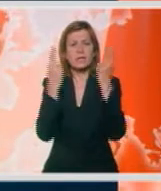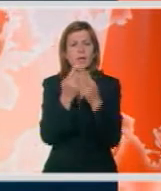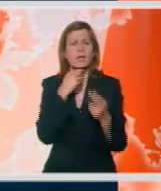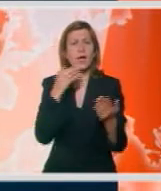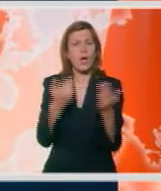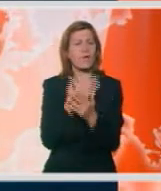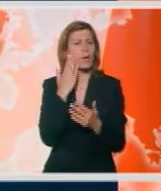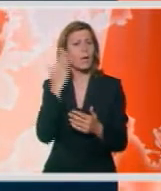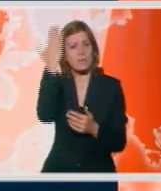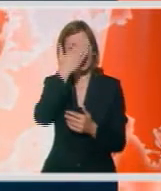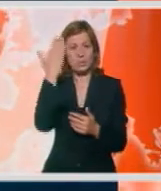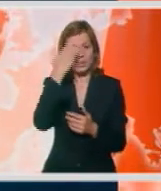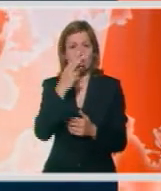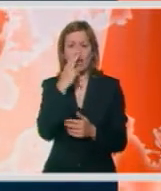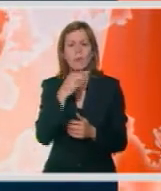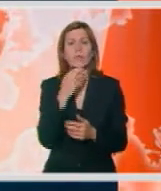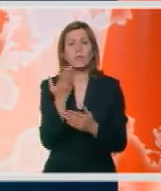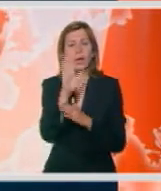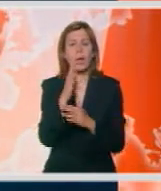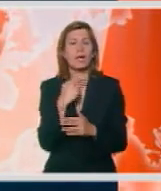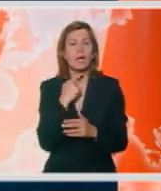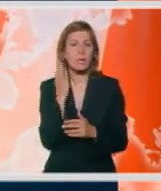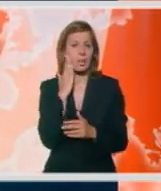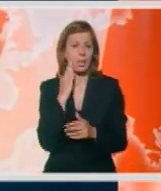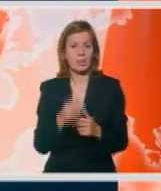novi američki san. Gledamo prilog glasa Amerike.